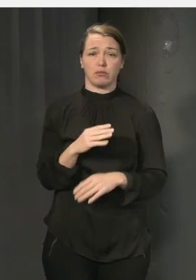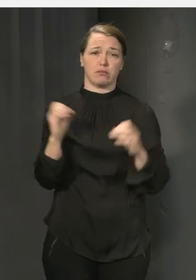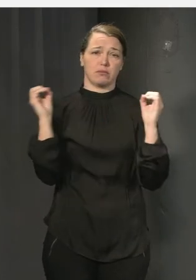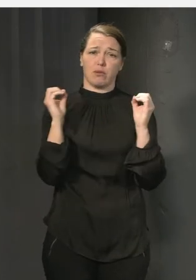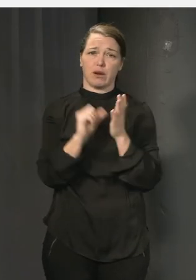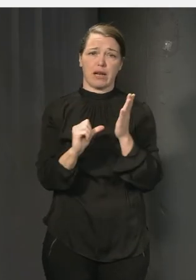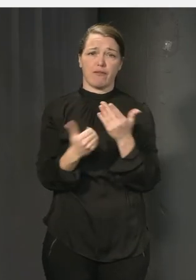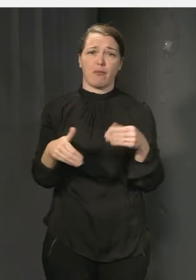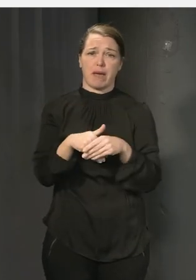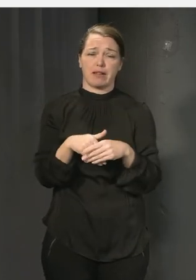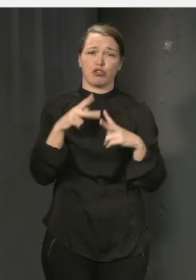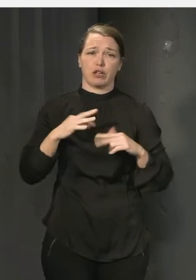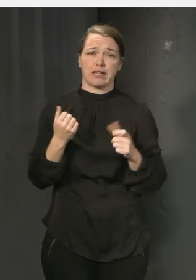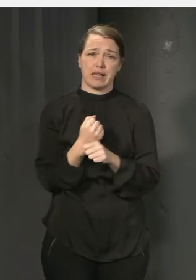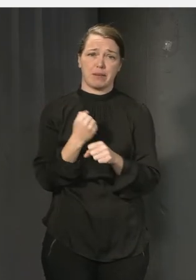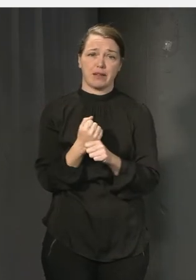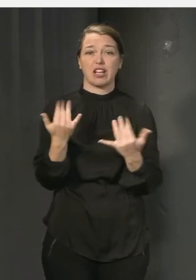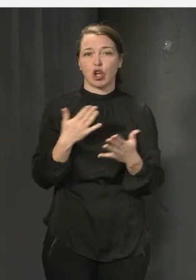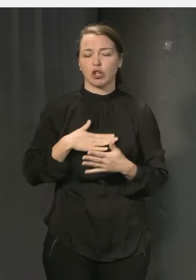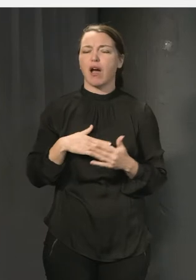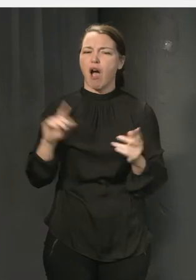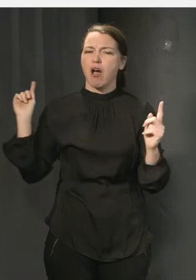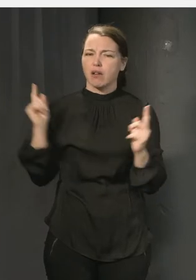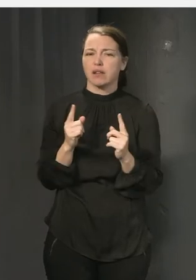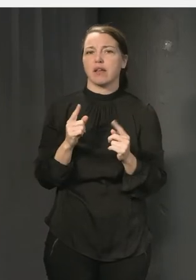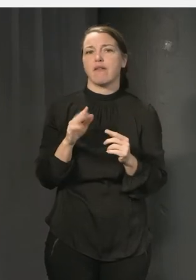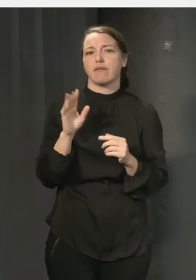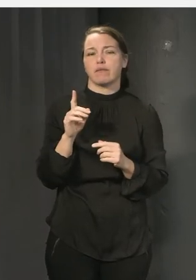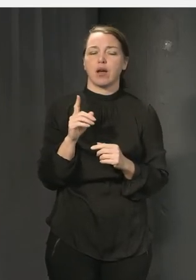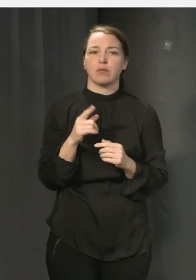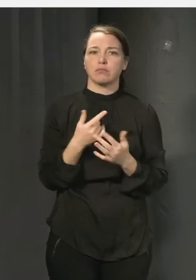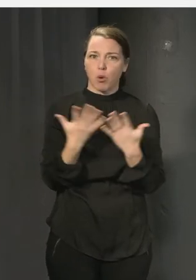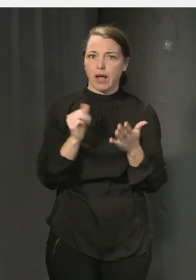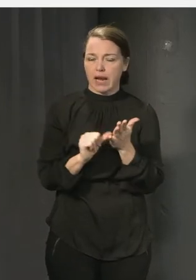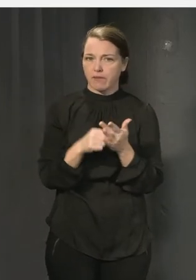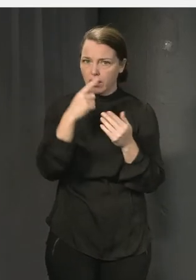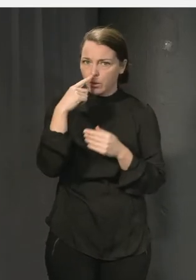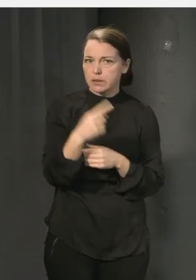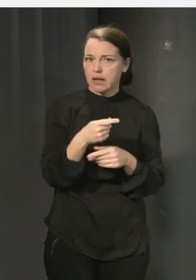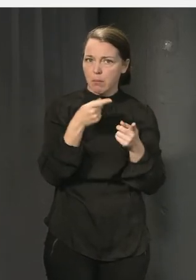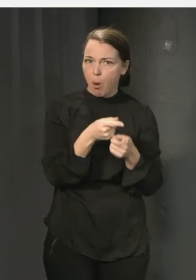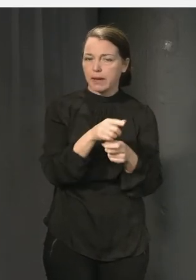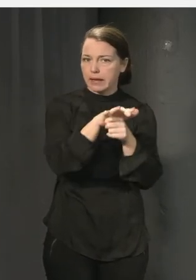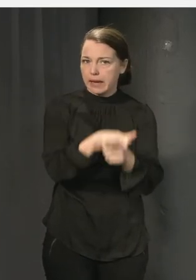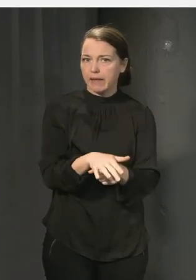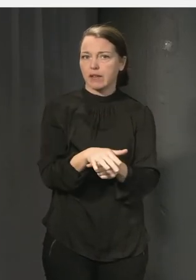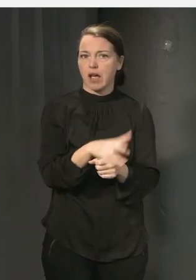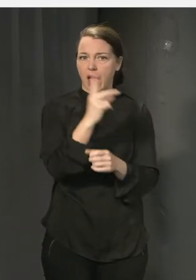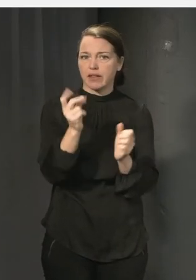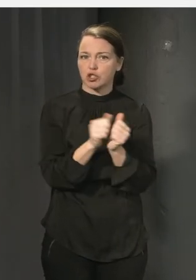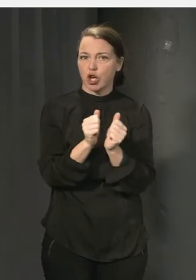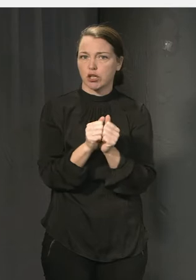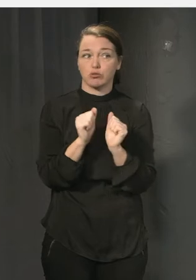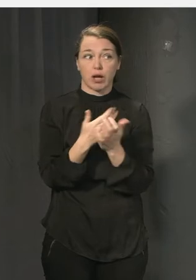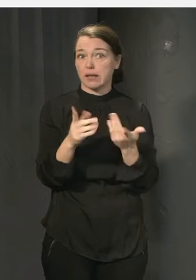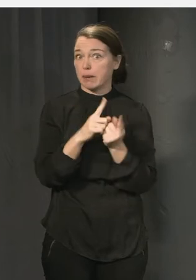trygghetsarbete. Så att även om vi idag ser att det är alldeles för många elever som blir utsatta för mobbning och kränkning och sånt som de inte ska behöva bli